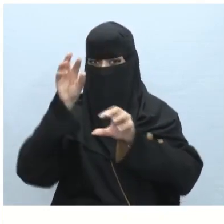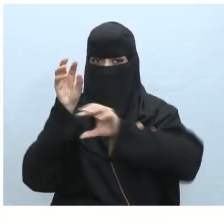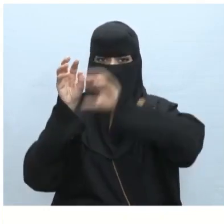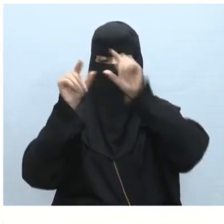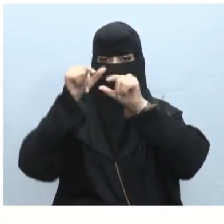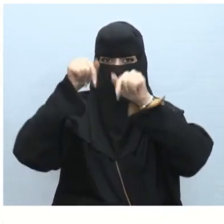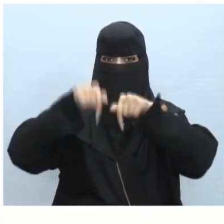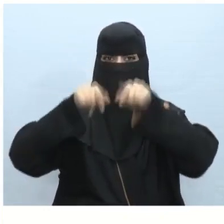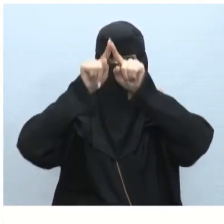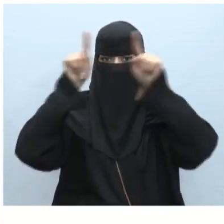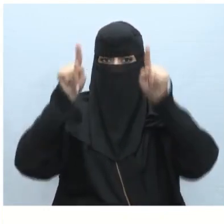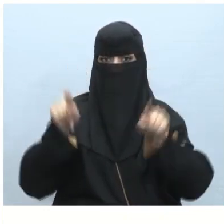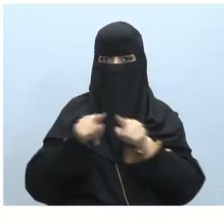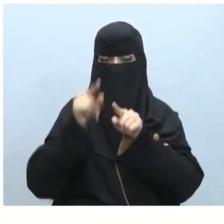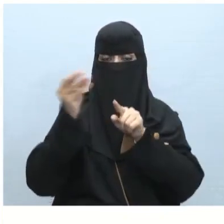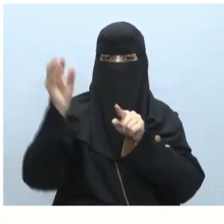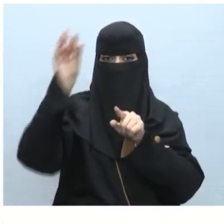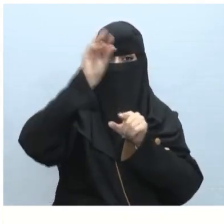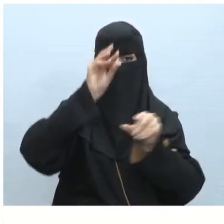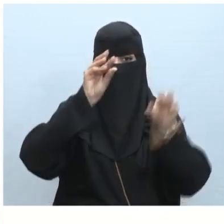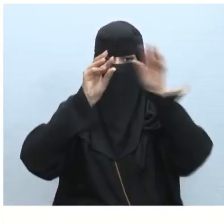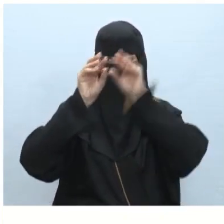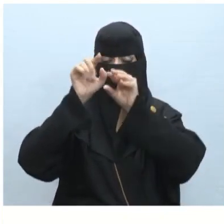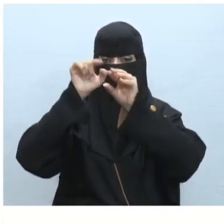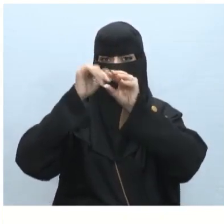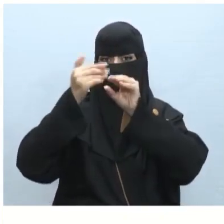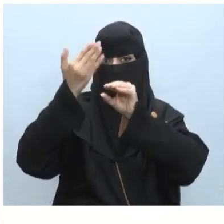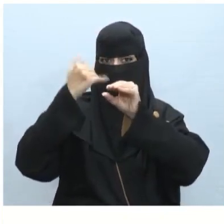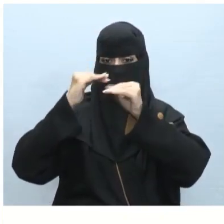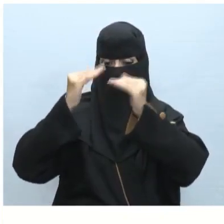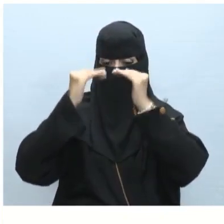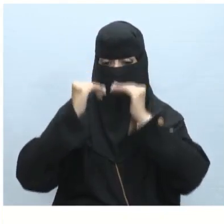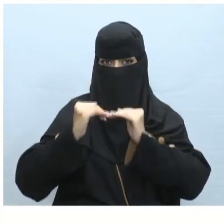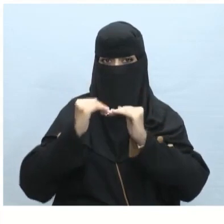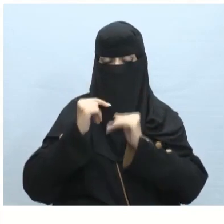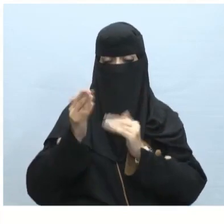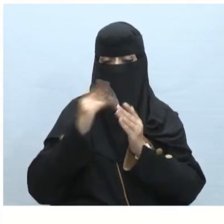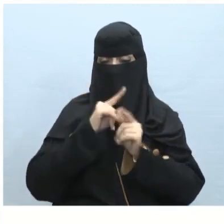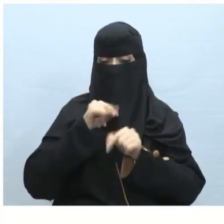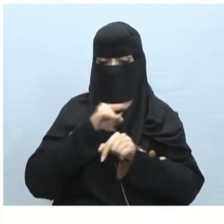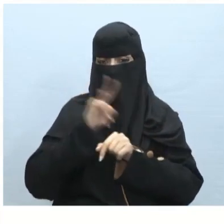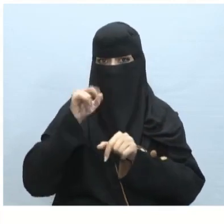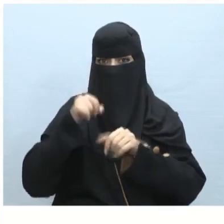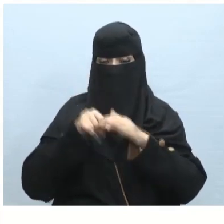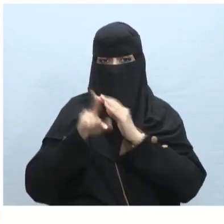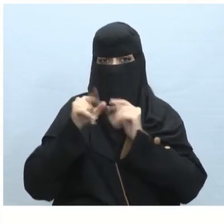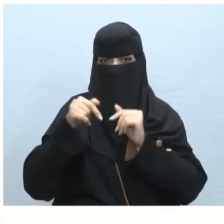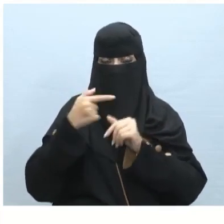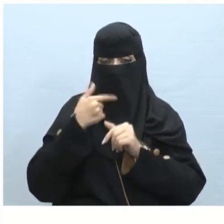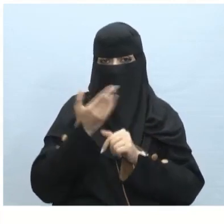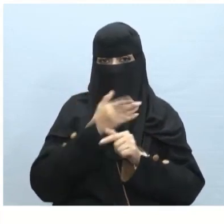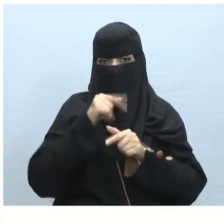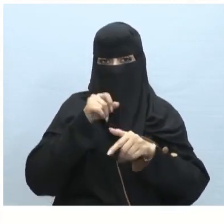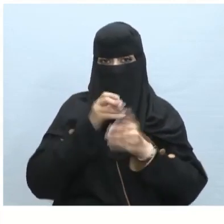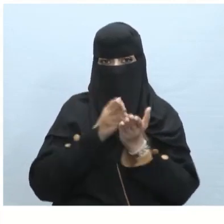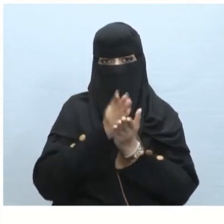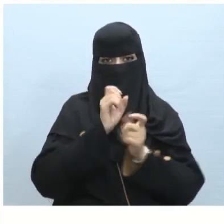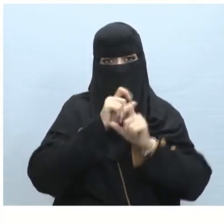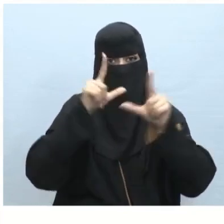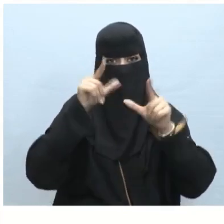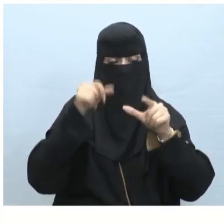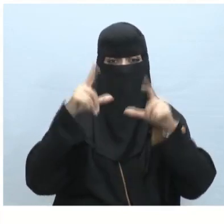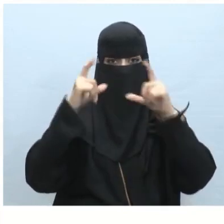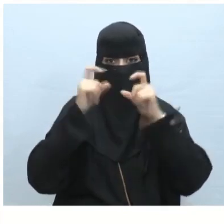الحركة يحدث داخل الشريحة في الكائنات الموجودة داخل الشريحة لا يوضح تأثير الحركة طريقة ظهور